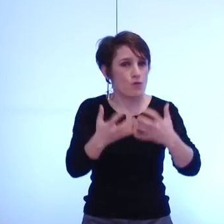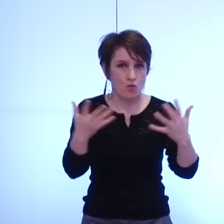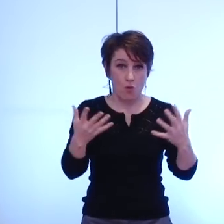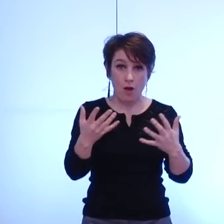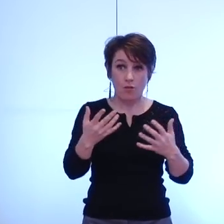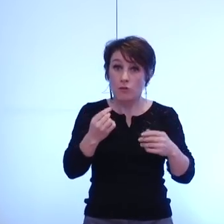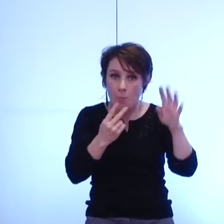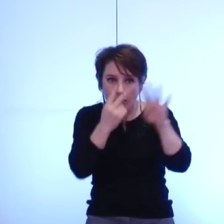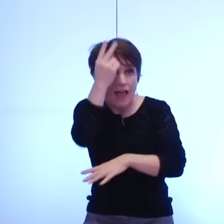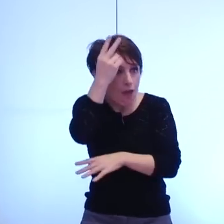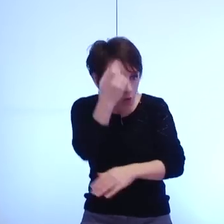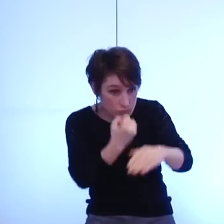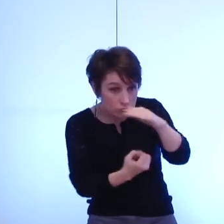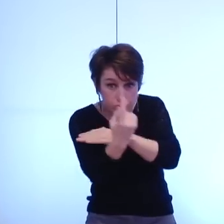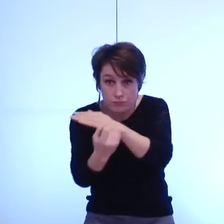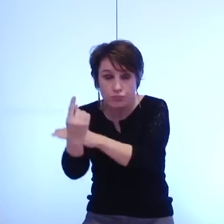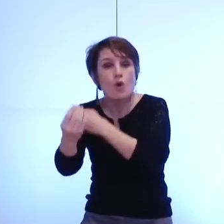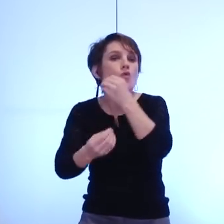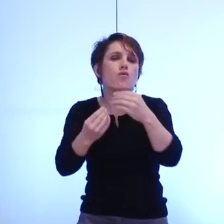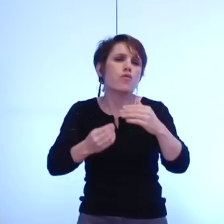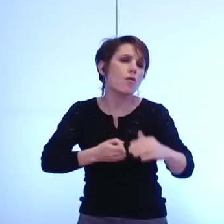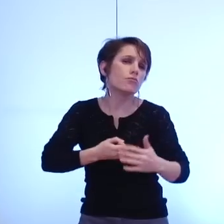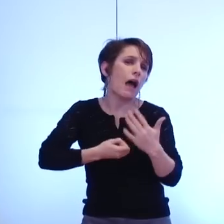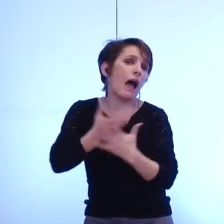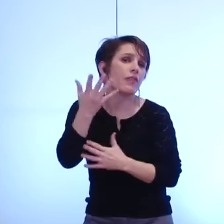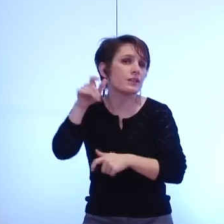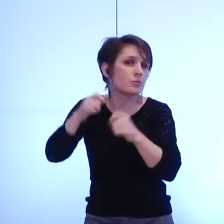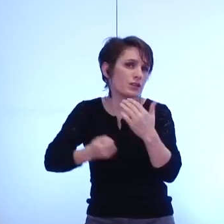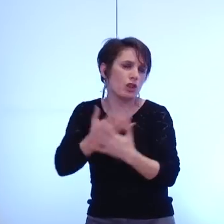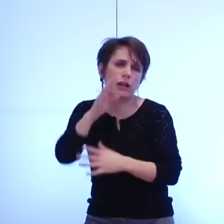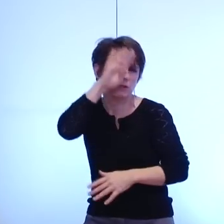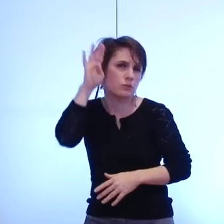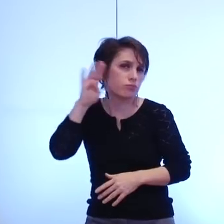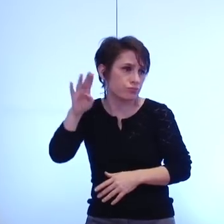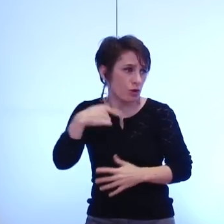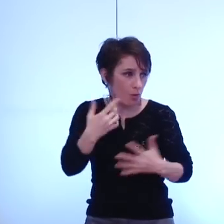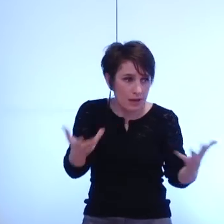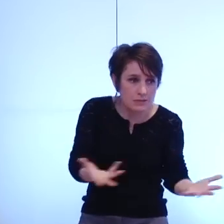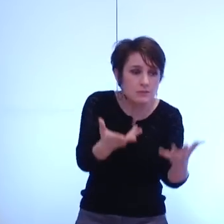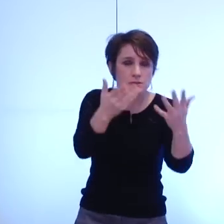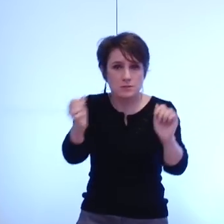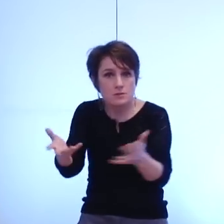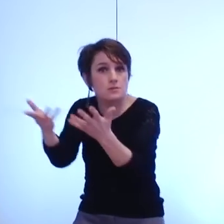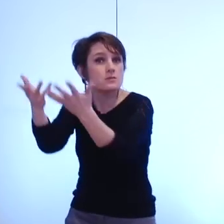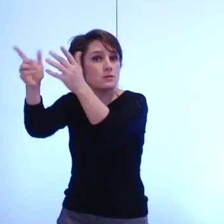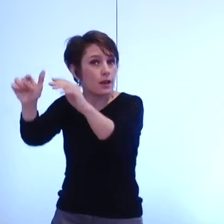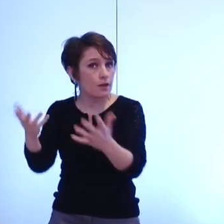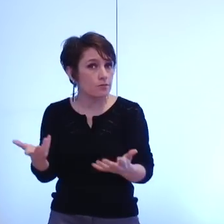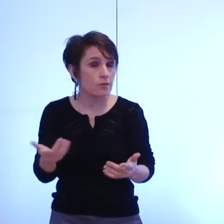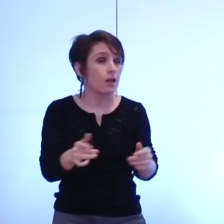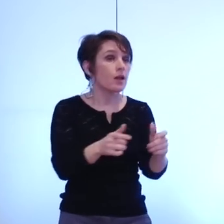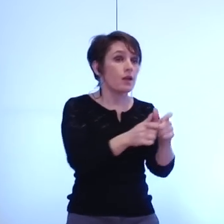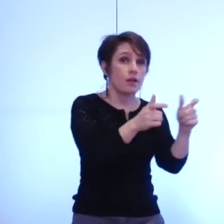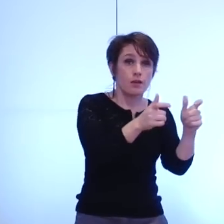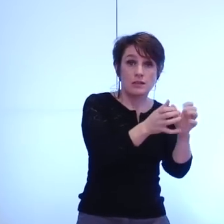émergent comme les artistes confirmés qui mettent le territoire en mouvement c'est de soutenir les équipements locaux c'est d